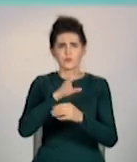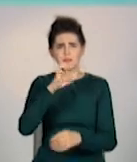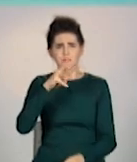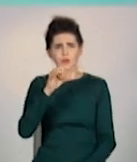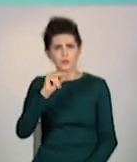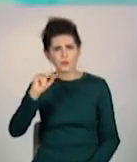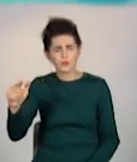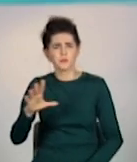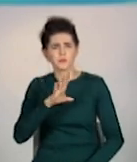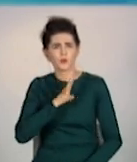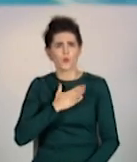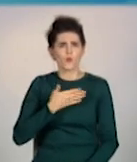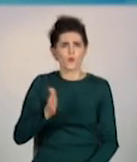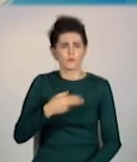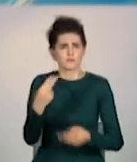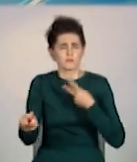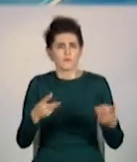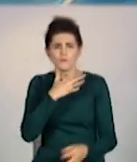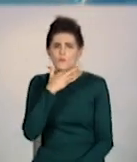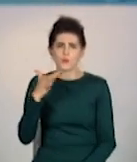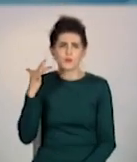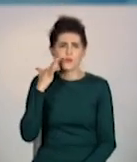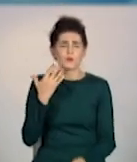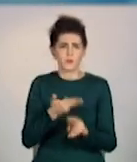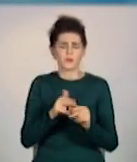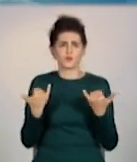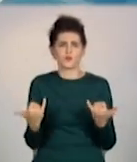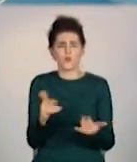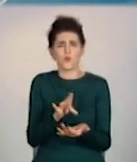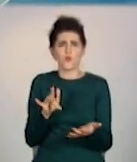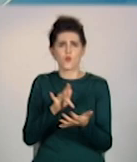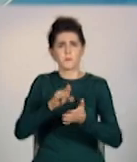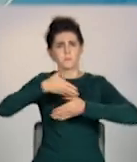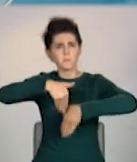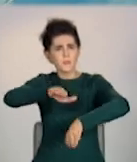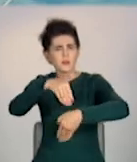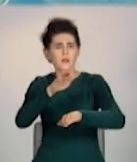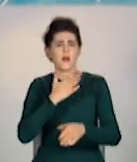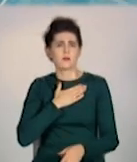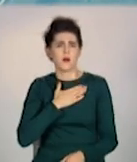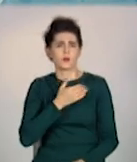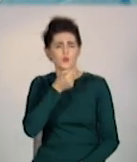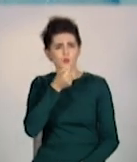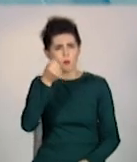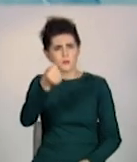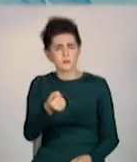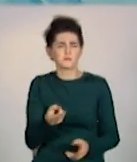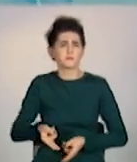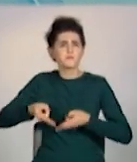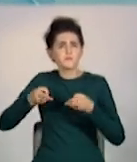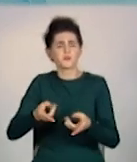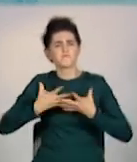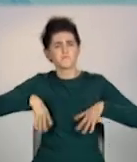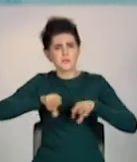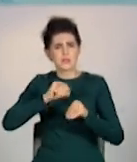загиблі лежали просто неба. Сьогодні в місті провели мітинги, а наші кореспонденти разом із місцевими жителями